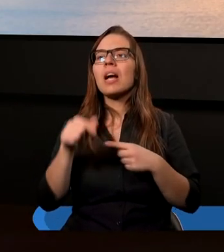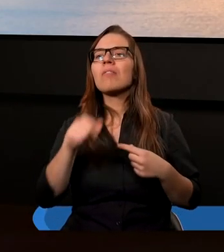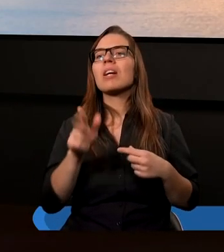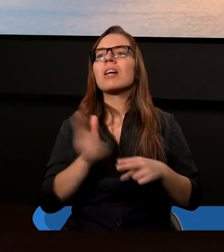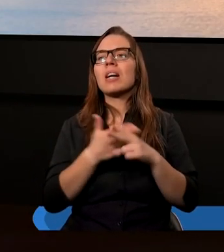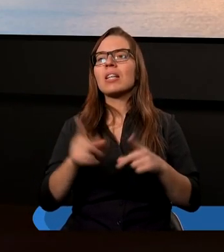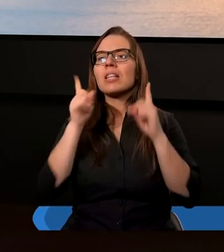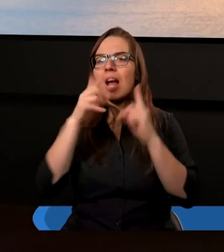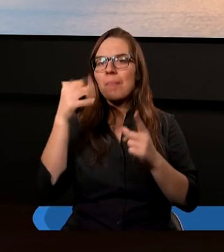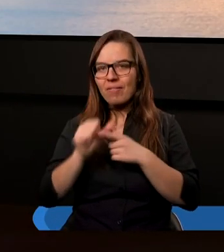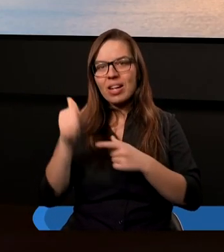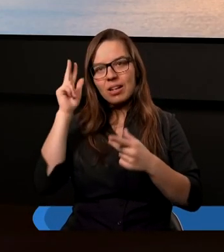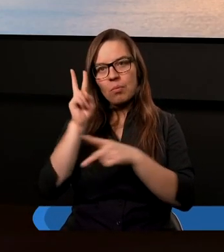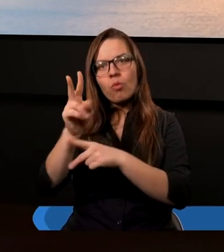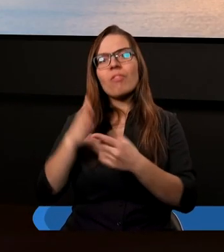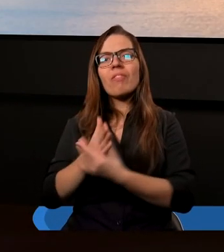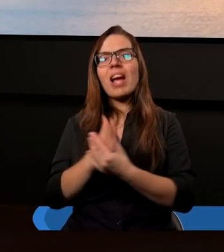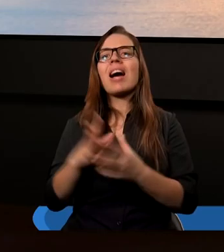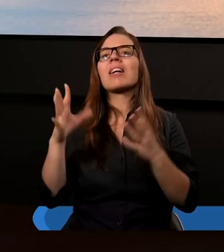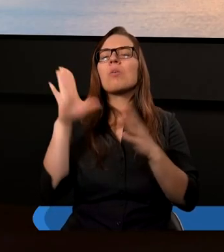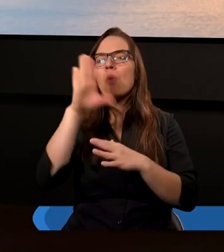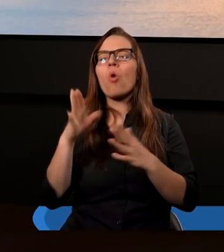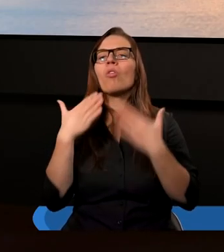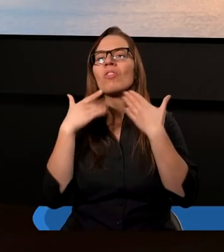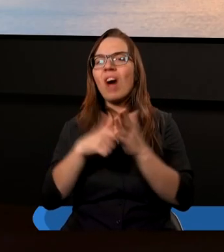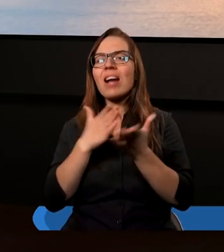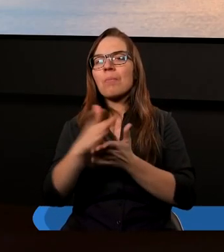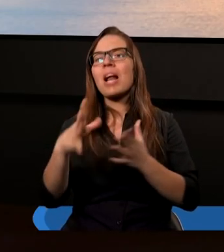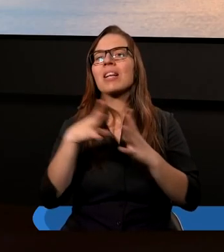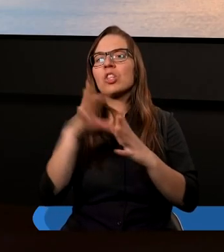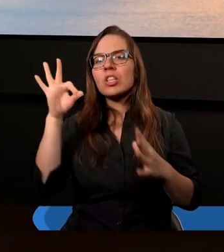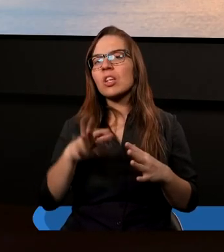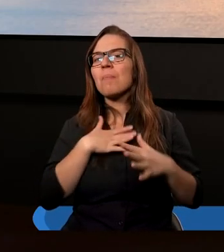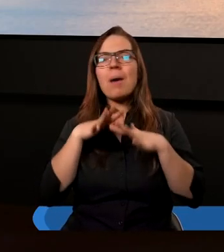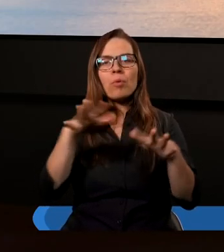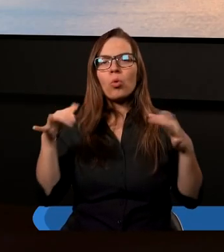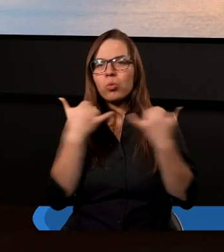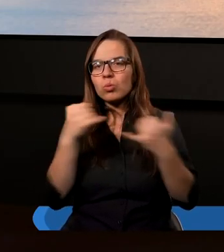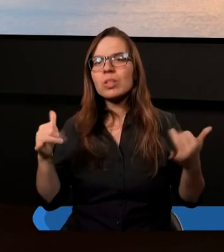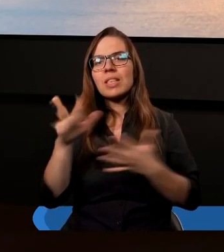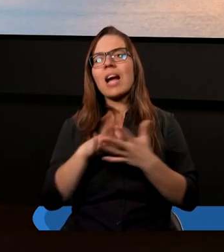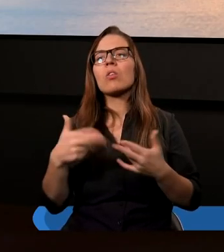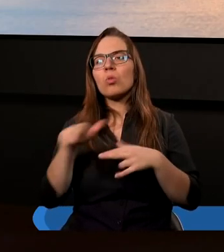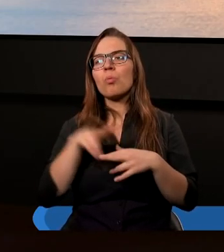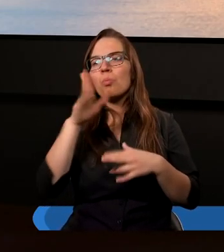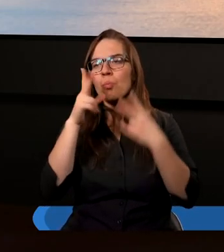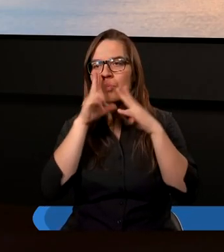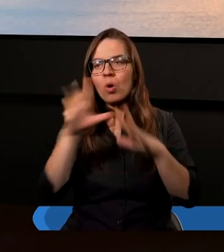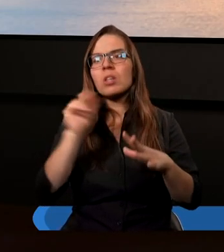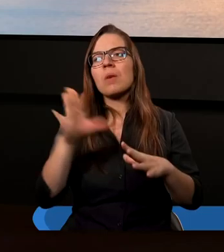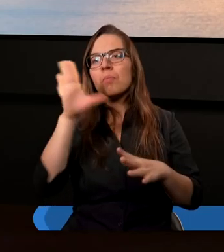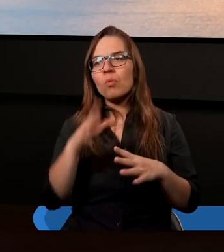wtedy, kiedy naprawdę jestem wierny Panu Bogu właśnie w dziesięcinach. Bo mamy naprawdę mnóstwo tekstów biblijnych, które pokazują, że Pan Bóg